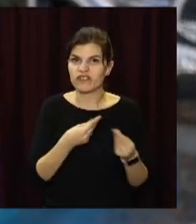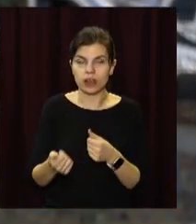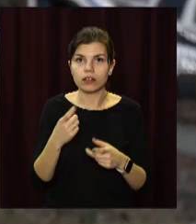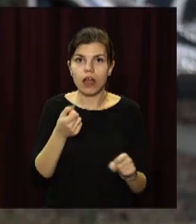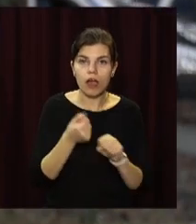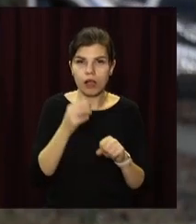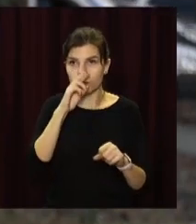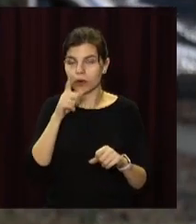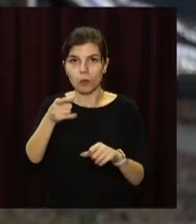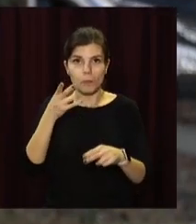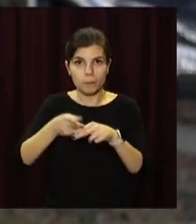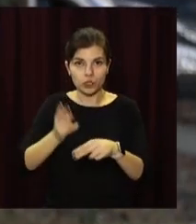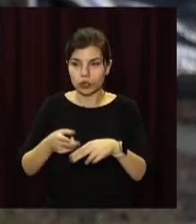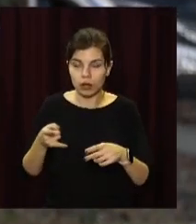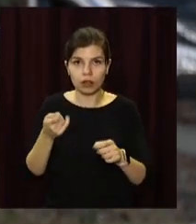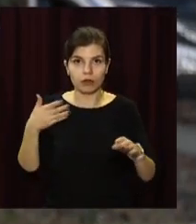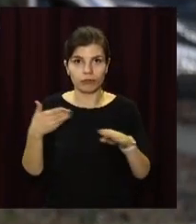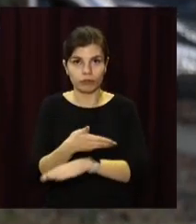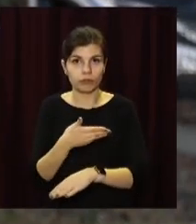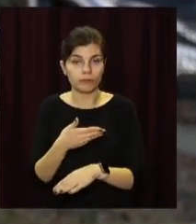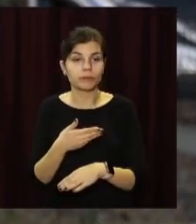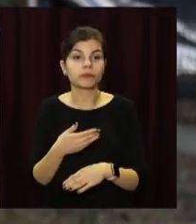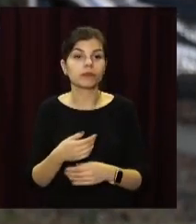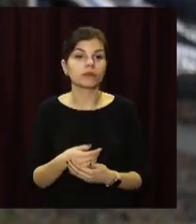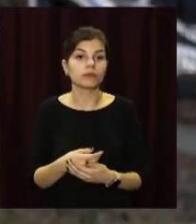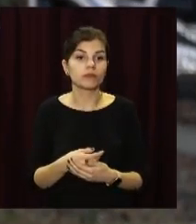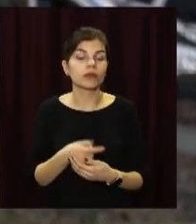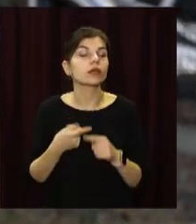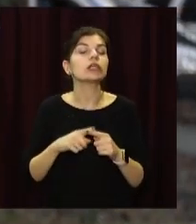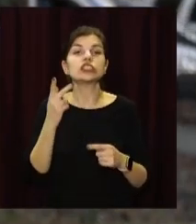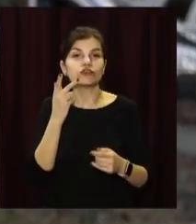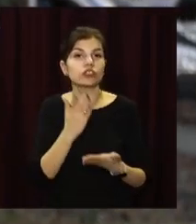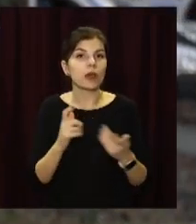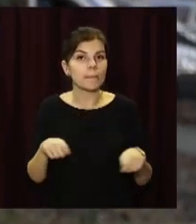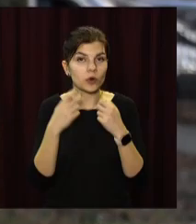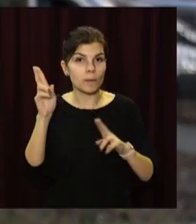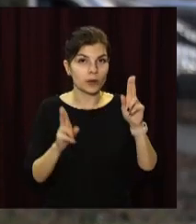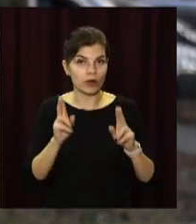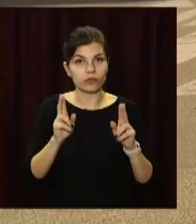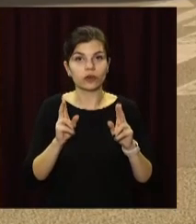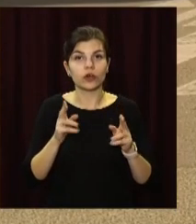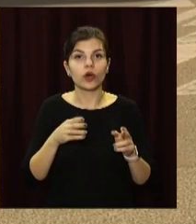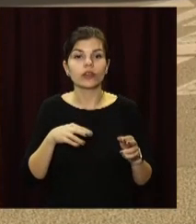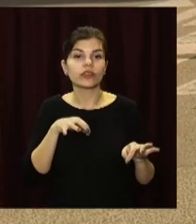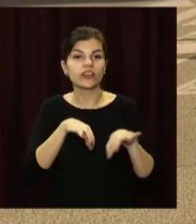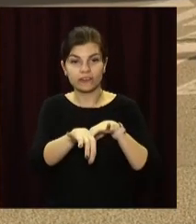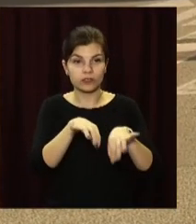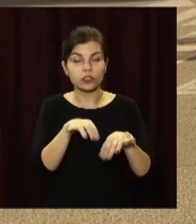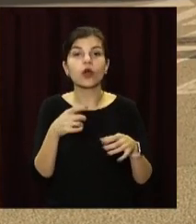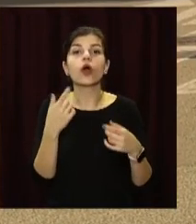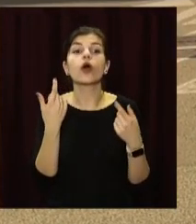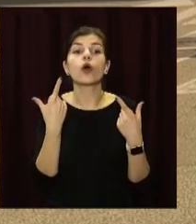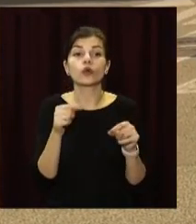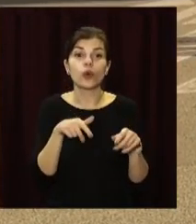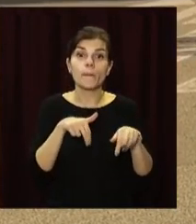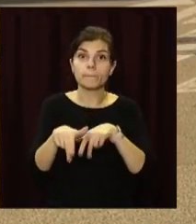Тому що ДТП – це завжди порушення правил дорожнього руху. Наприклад, стоянка зупинка